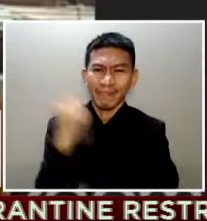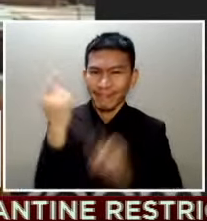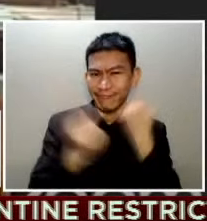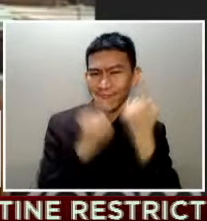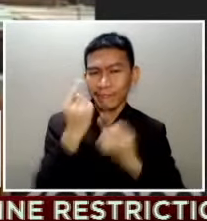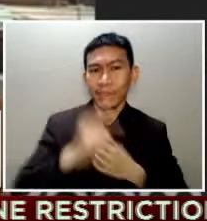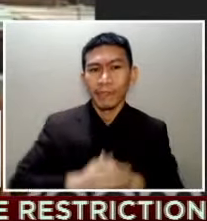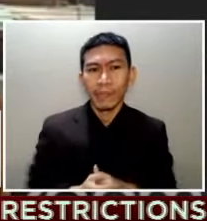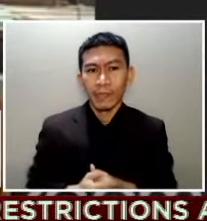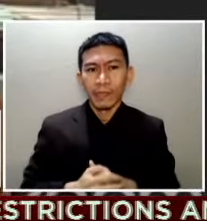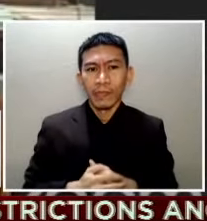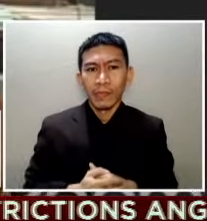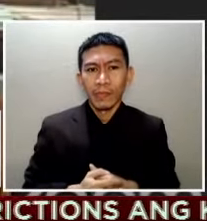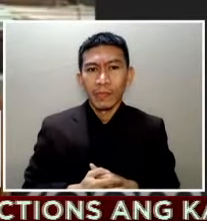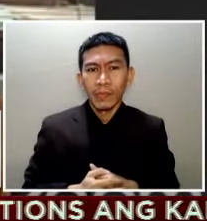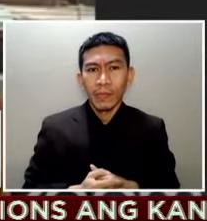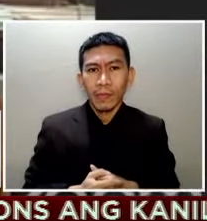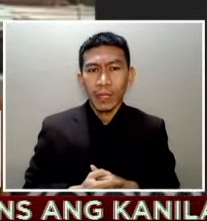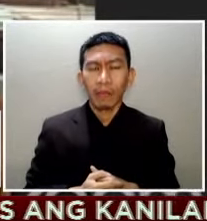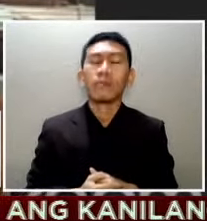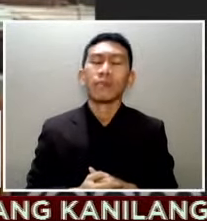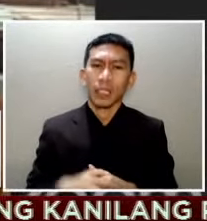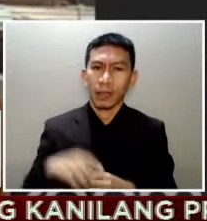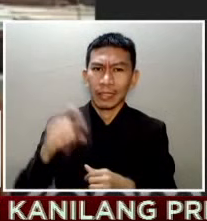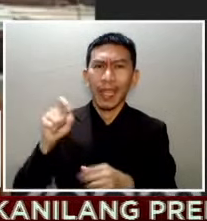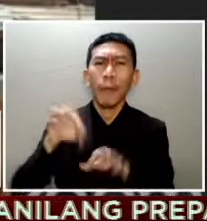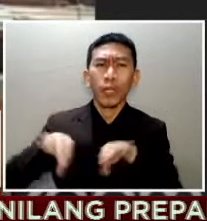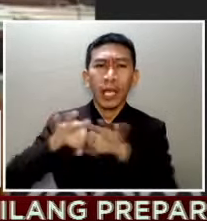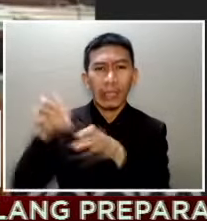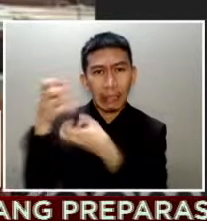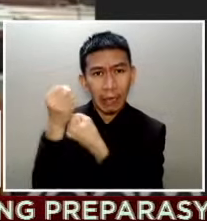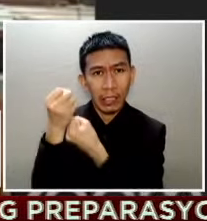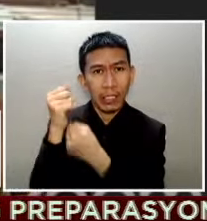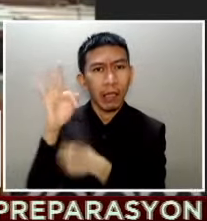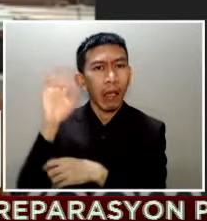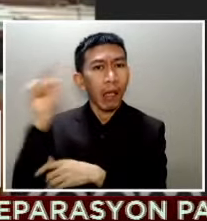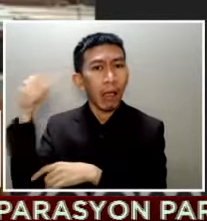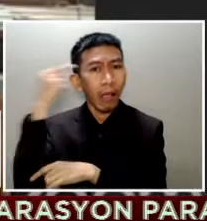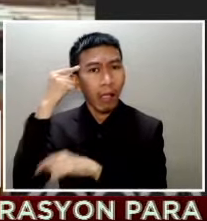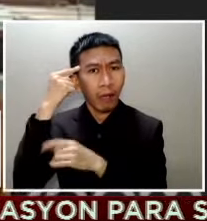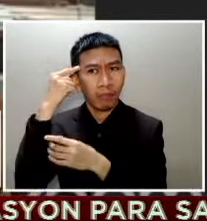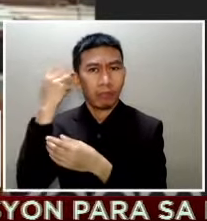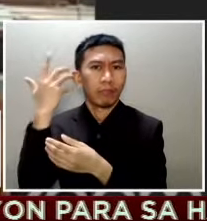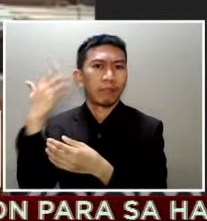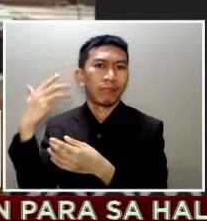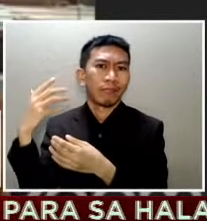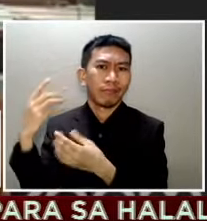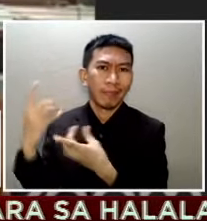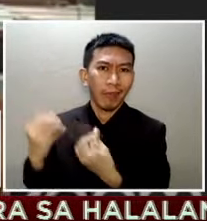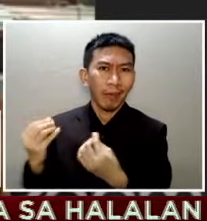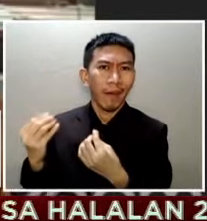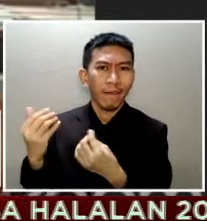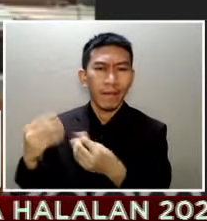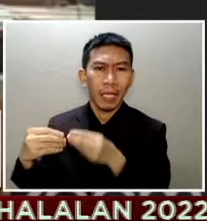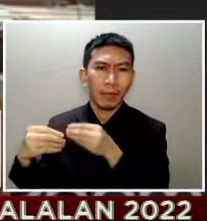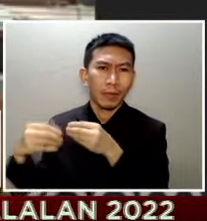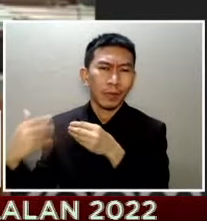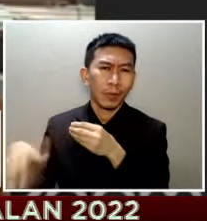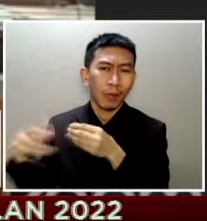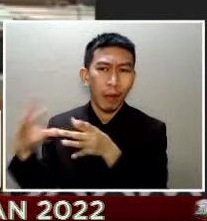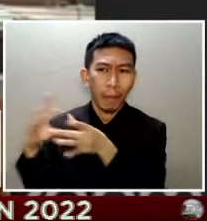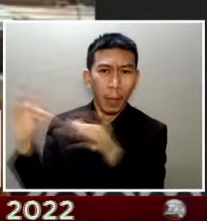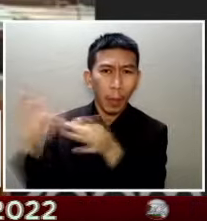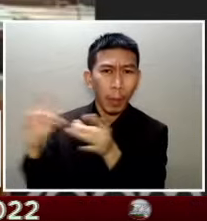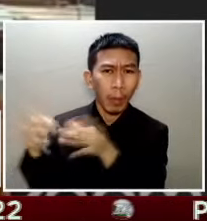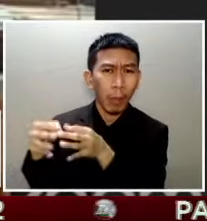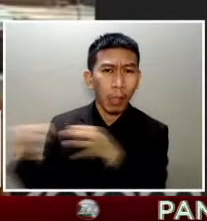Kung naisip ng gobyerno na magsagawa at maglabas ng isang napaka over-broad over-vague at